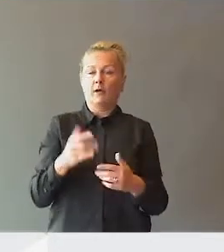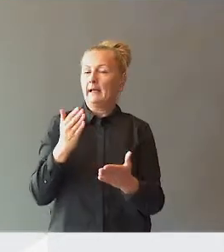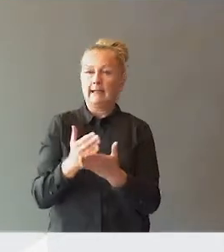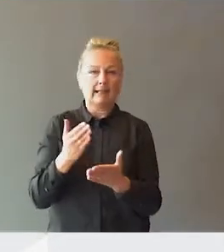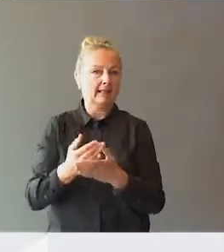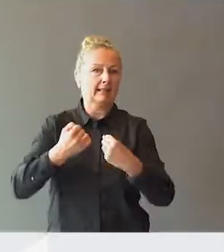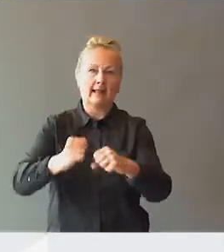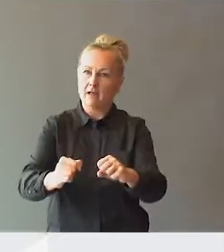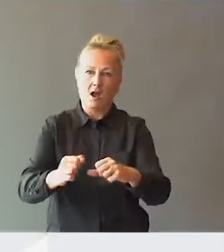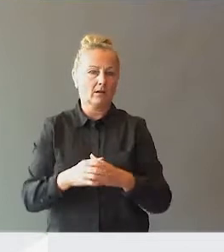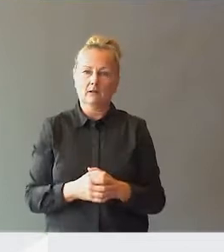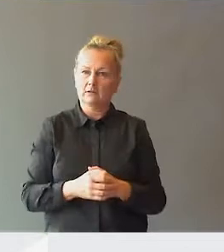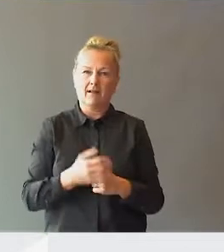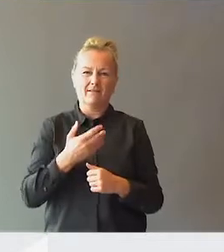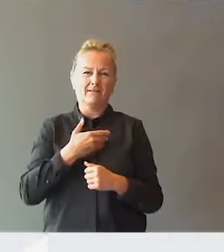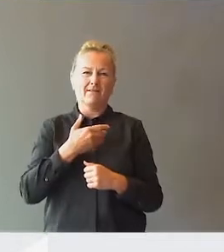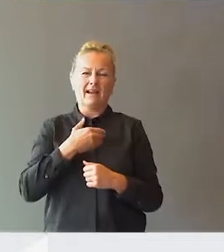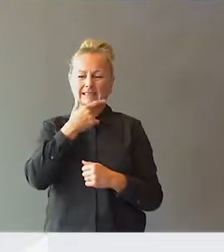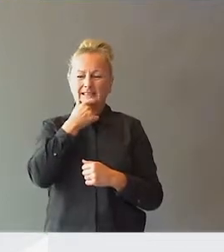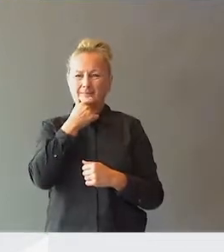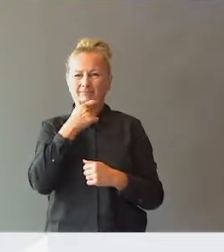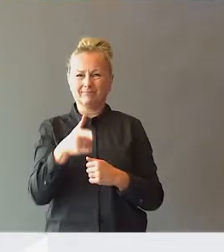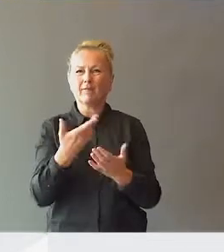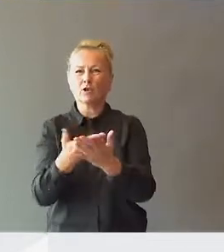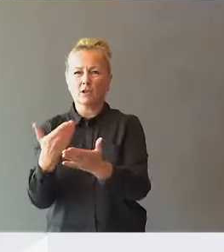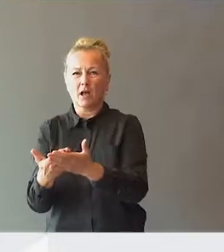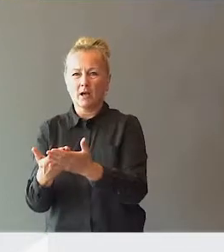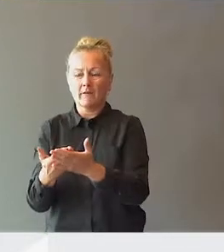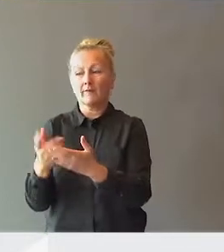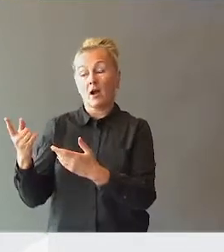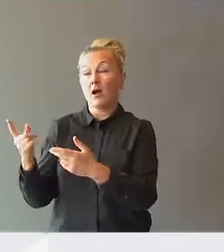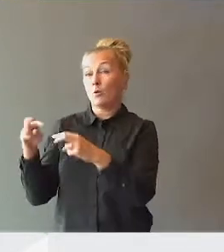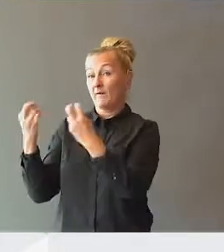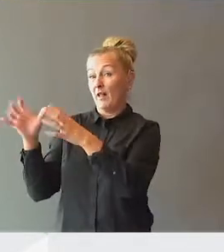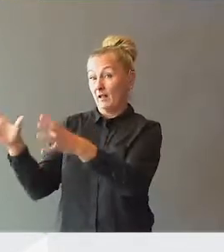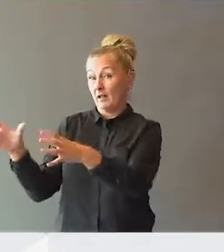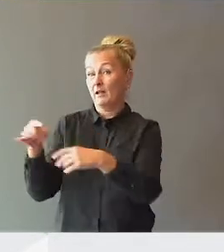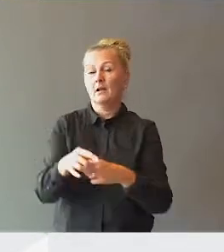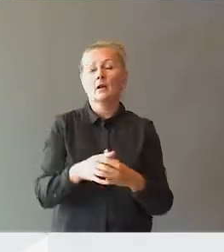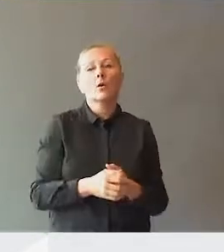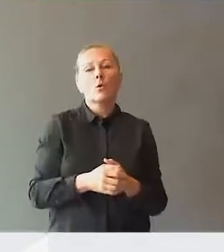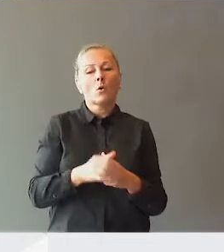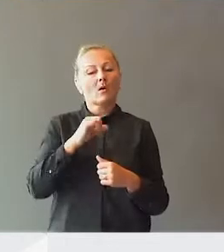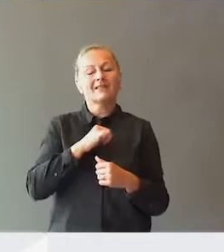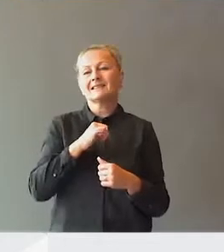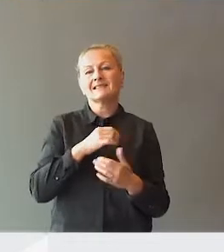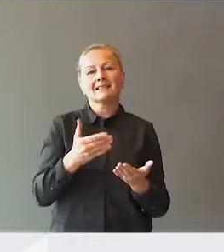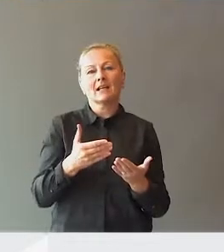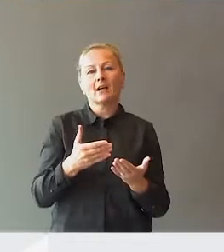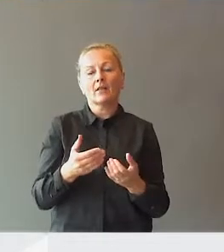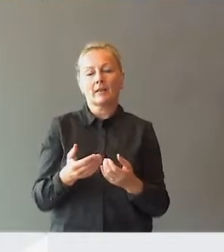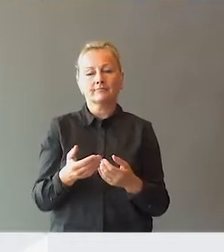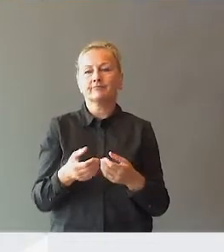riktig tiltak. Vi er veldig skeptiske til det forslaget fra Nordalutvalget. Og så lenge man ikke kan legge noe